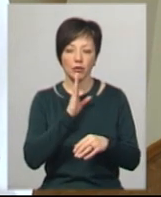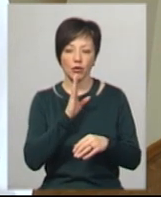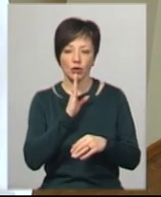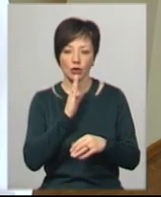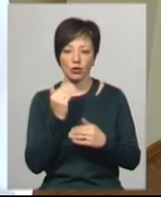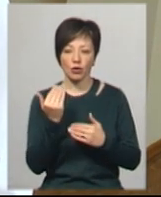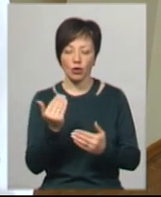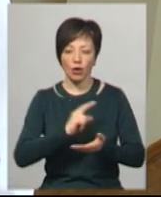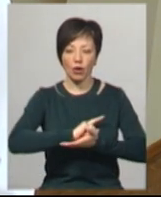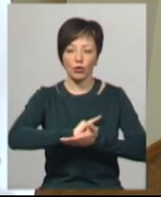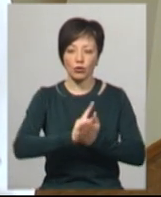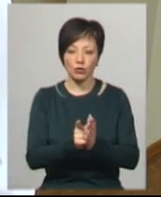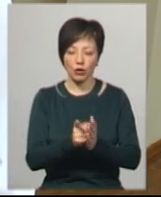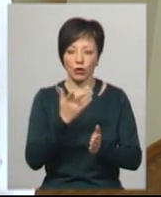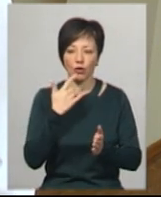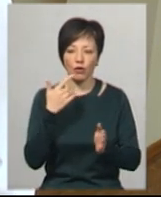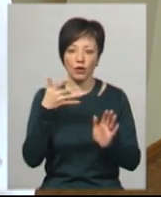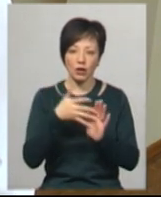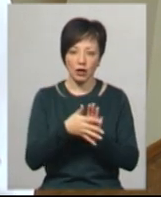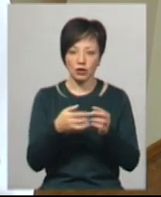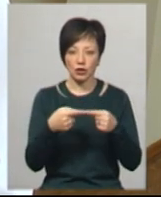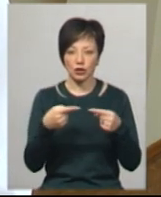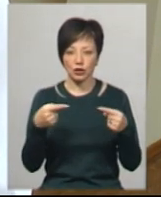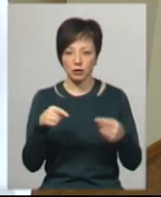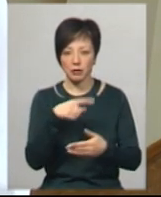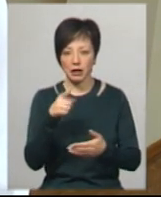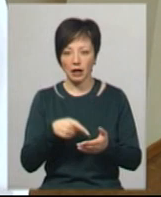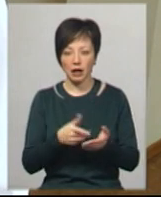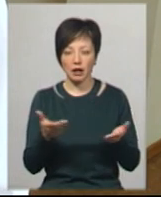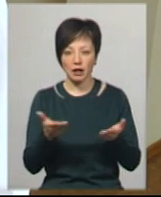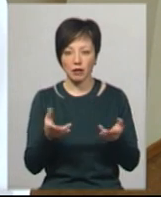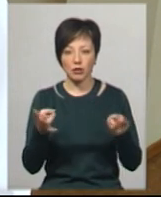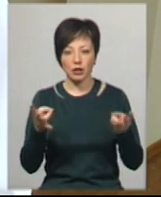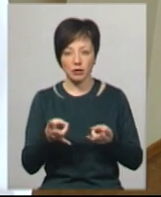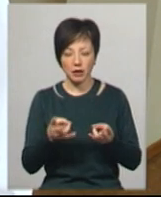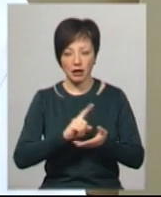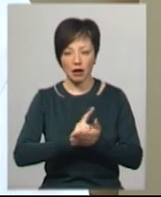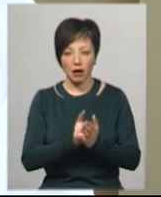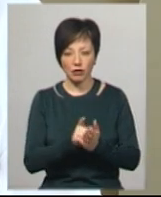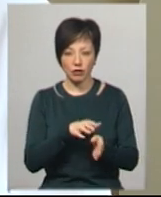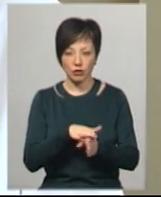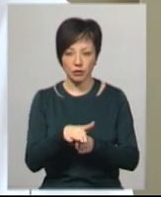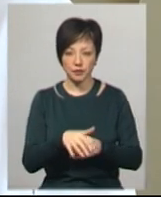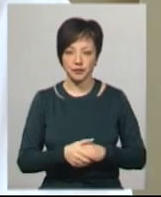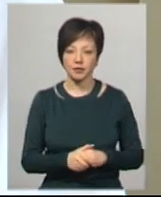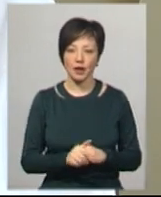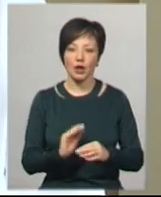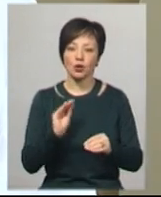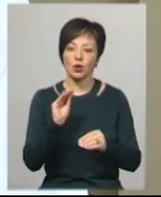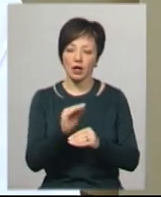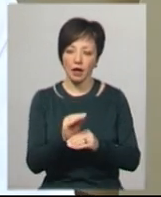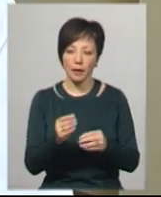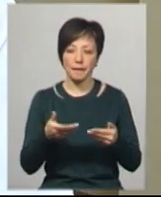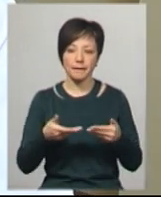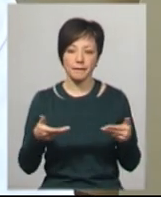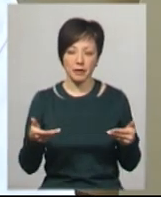в органітній патології, кровотечі або інші питання, які потрібно негайно робити. Андрій Ропотан додає. Ми